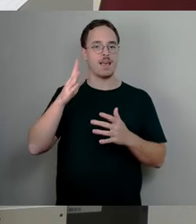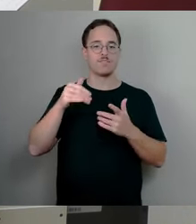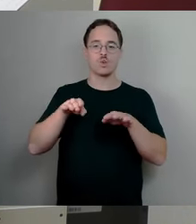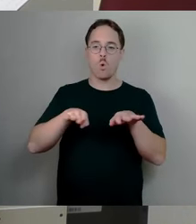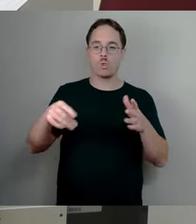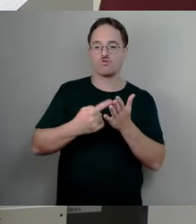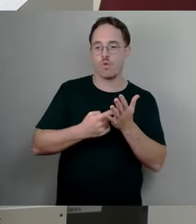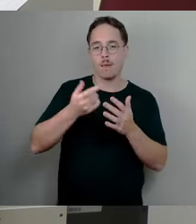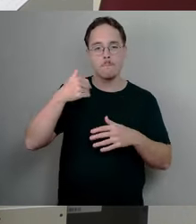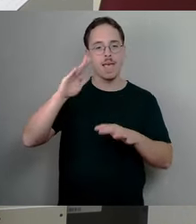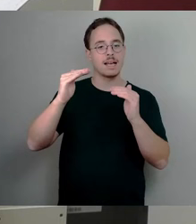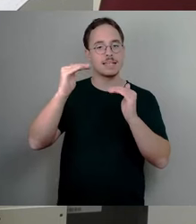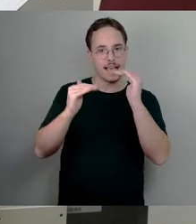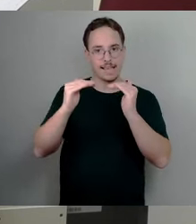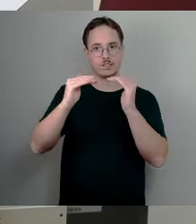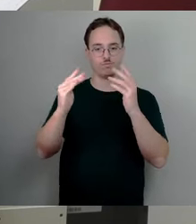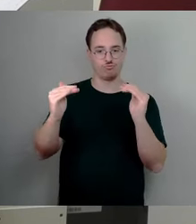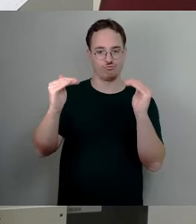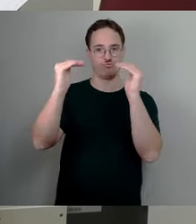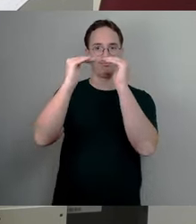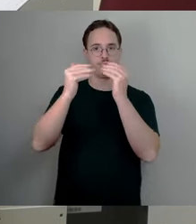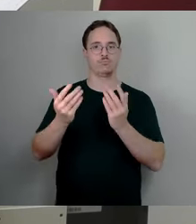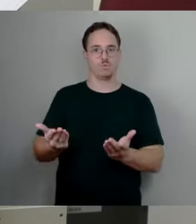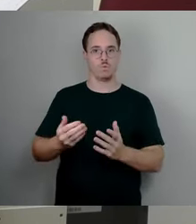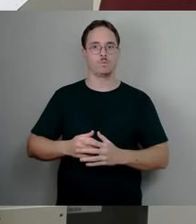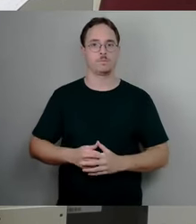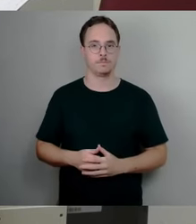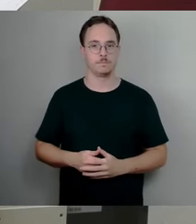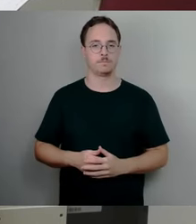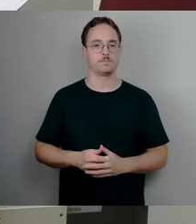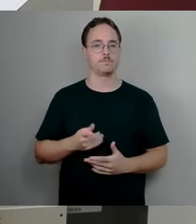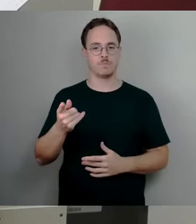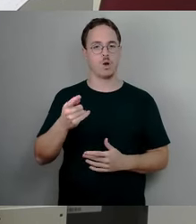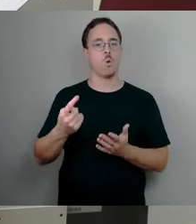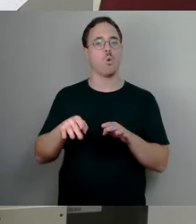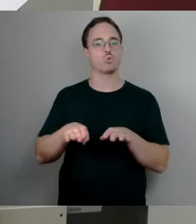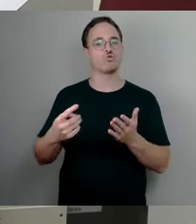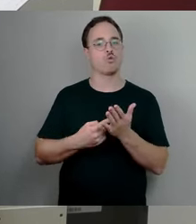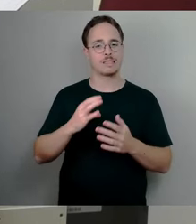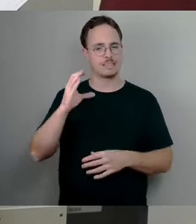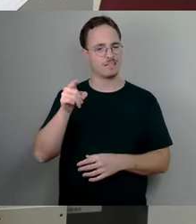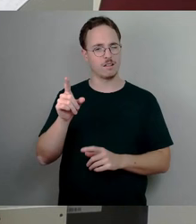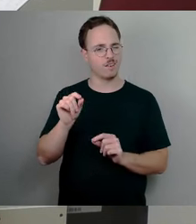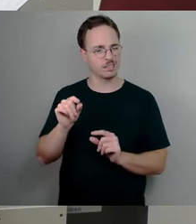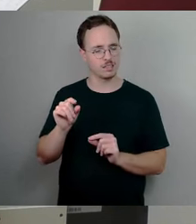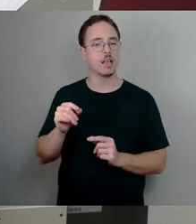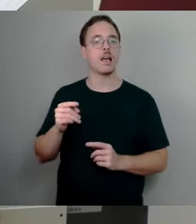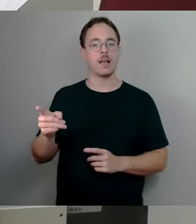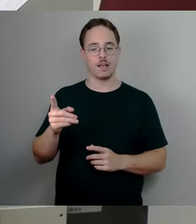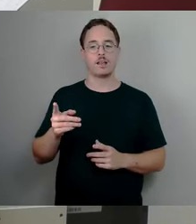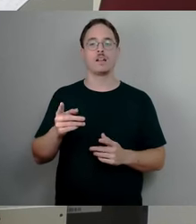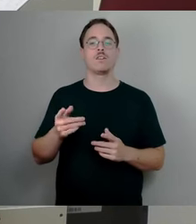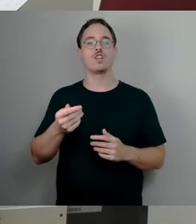dient die Grundsteuer C? Die Grundsteuer C soll die Spekulation mit bebaubarem Land verhindern. Es geht darum,